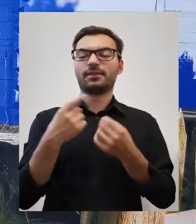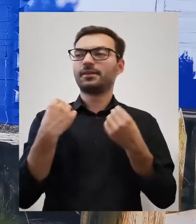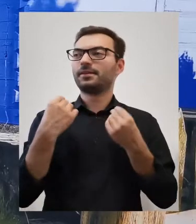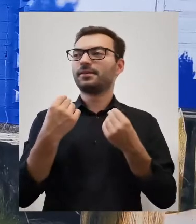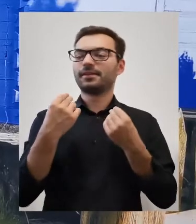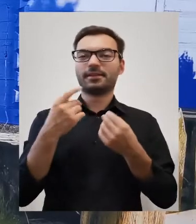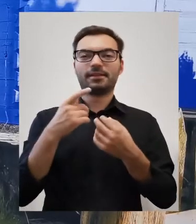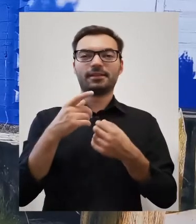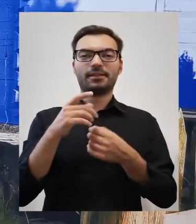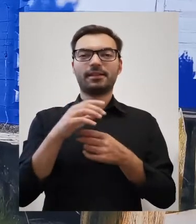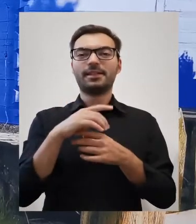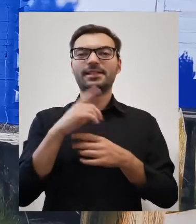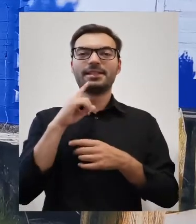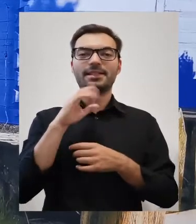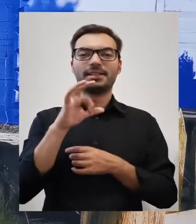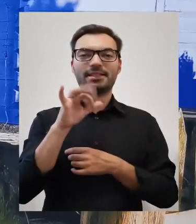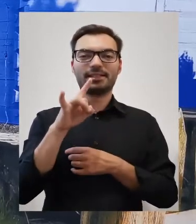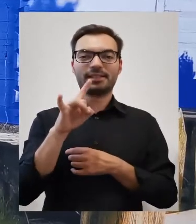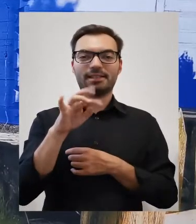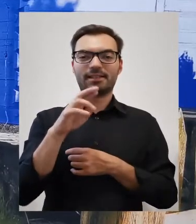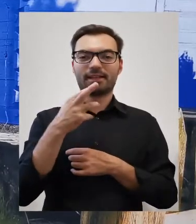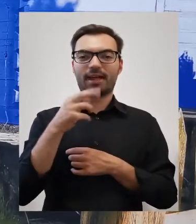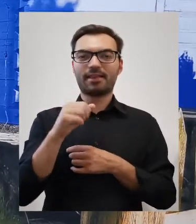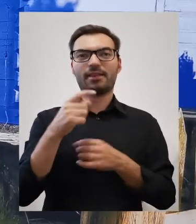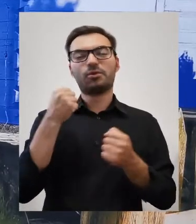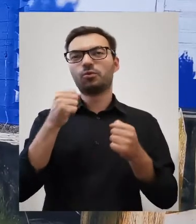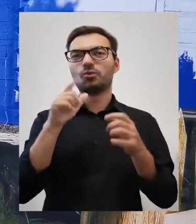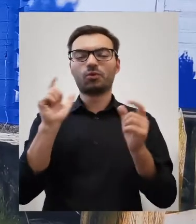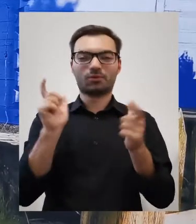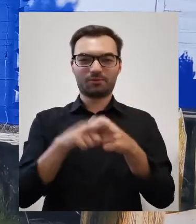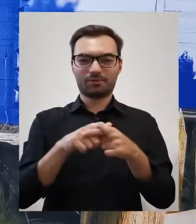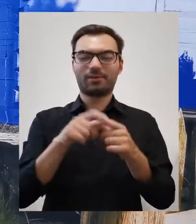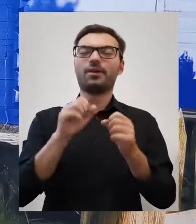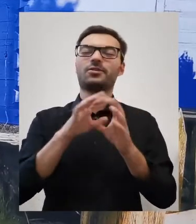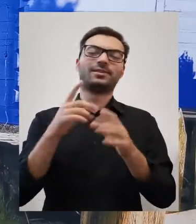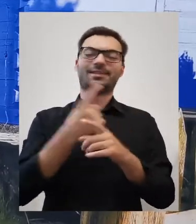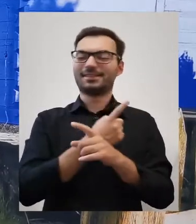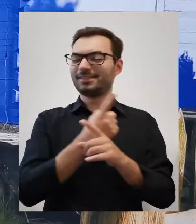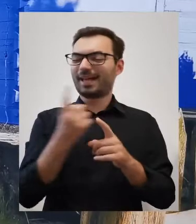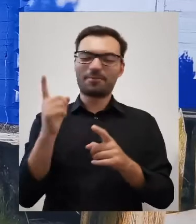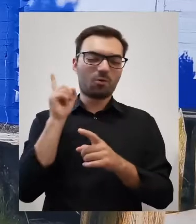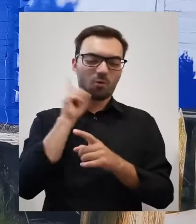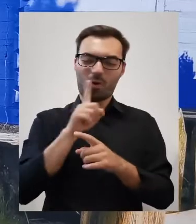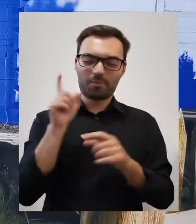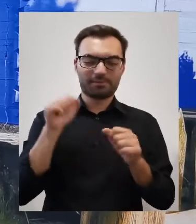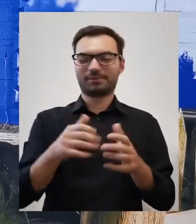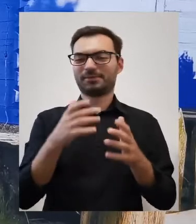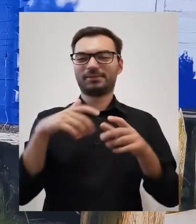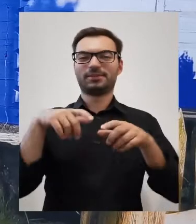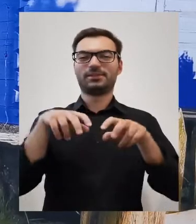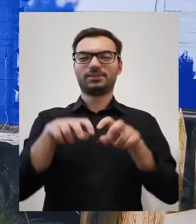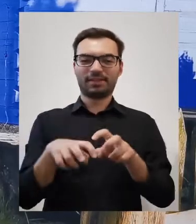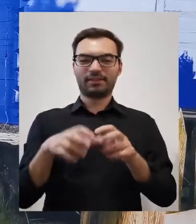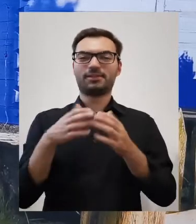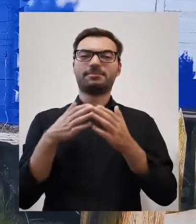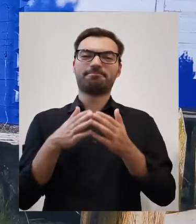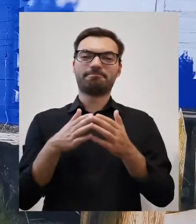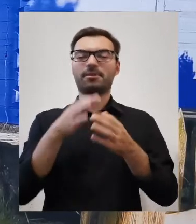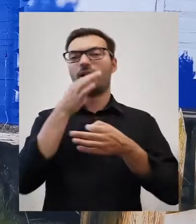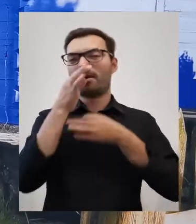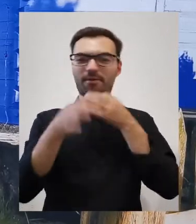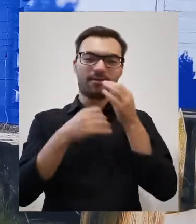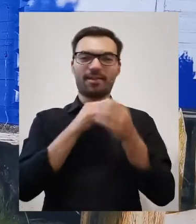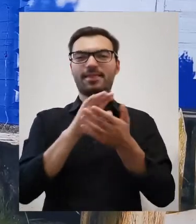jakie to niesamowite są syreny, i jak trudno jest je schwytać, no sami mężczyźni siedzą na tych